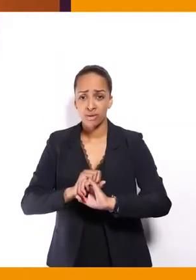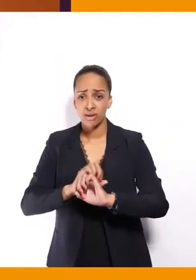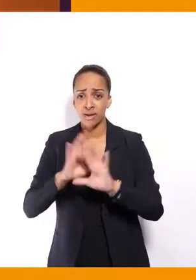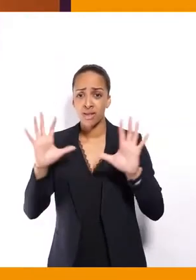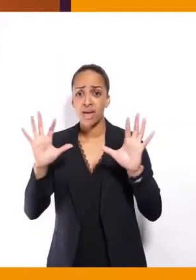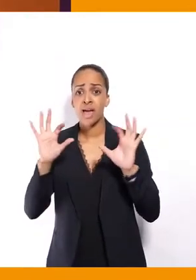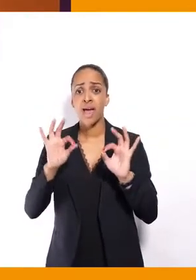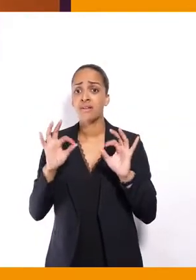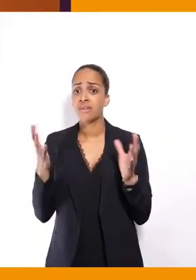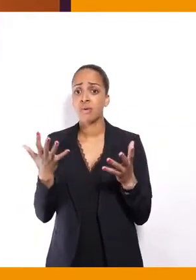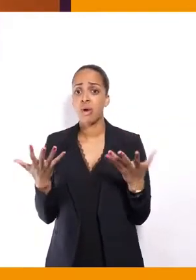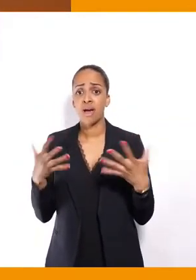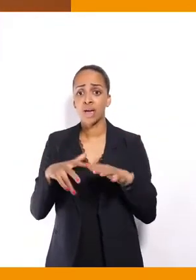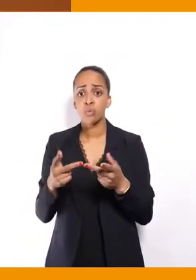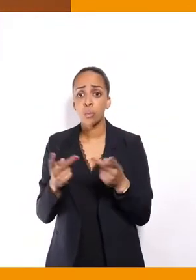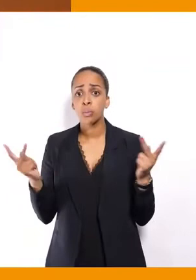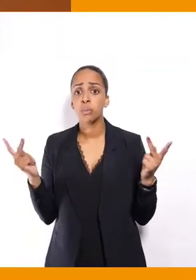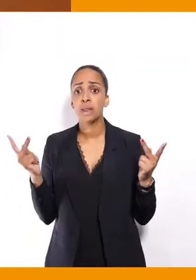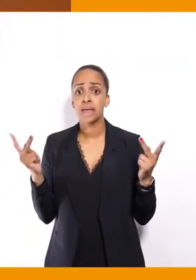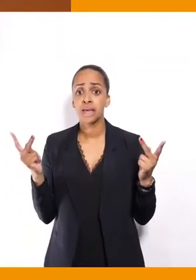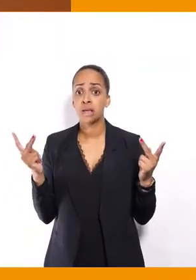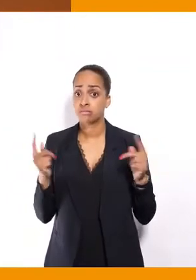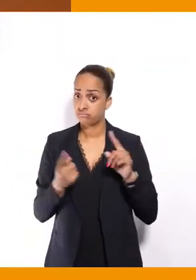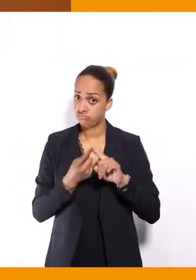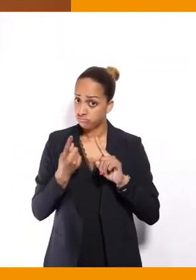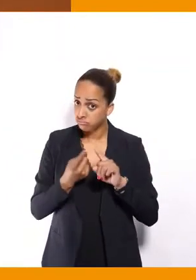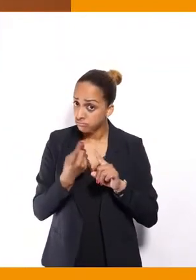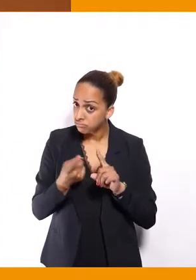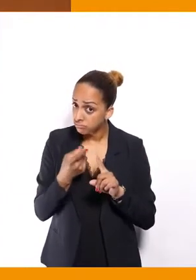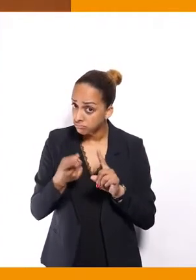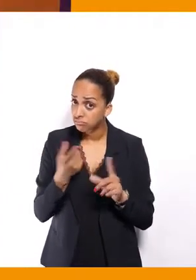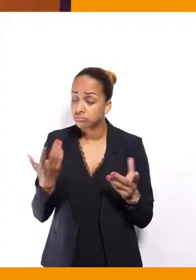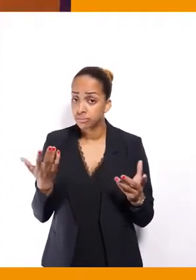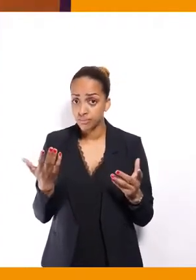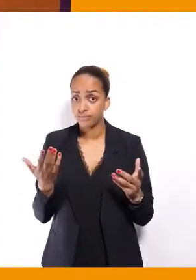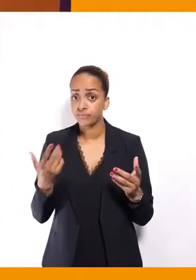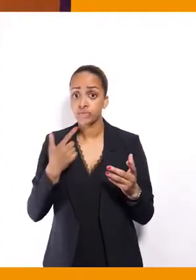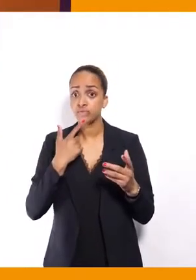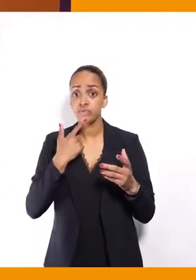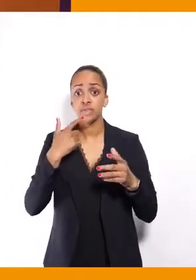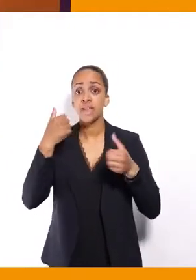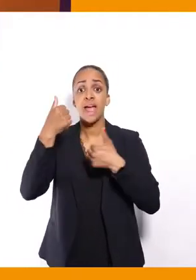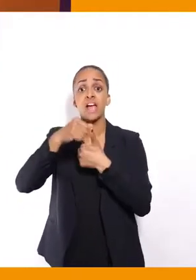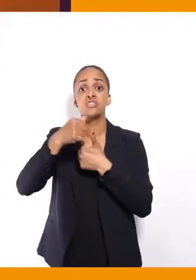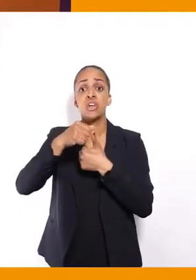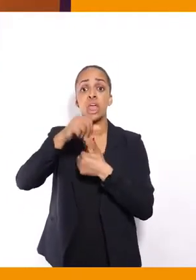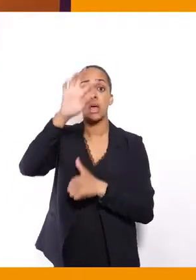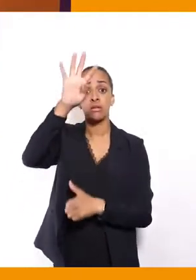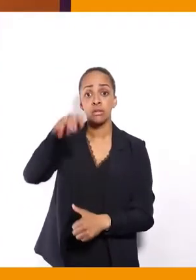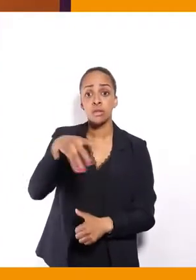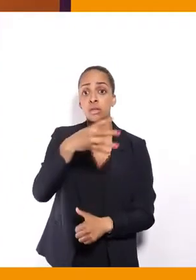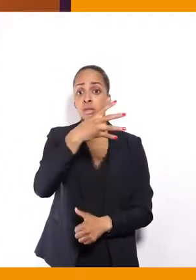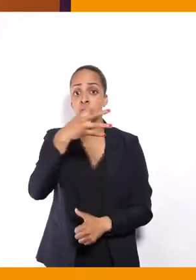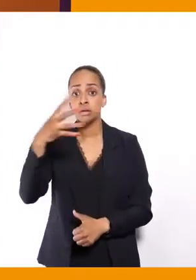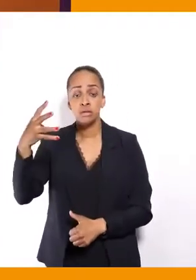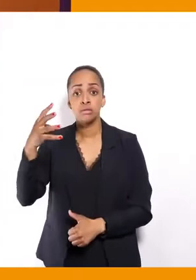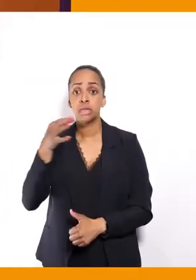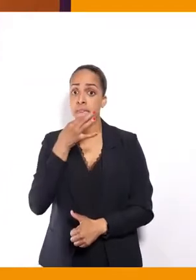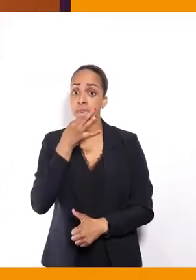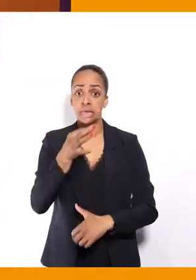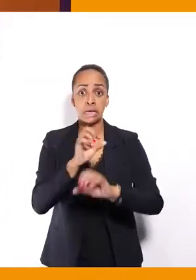leur réunion publique. Donc, ça, c aussi un élément essentiel. Donc, sur leur agenda, vous voyez si l'accès